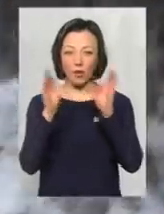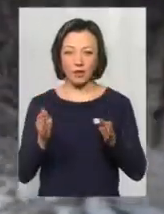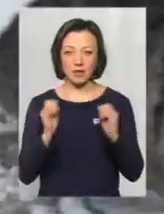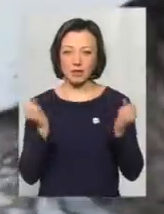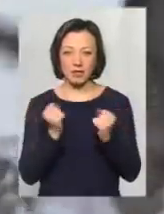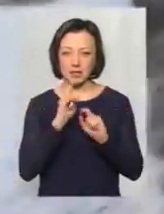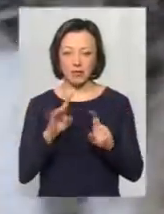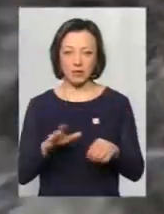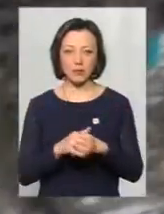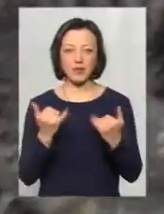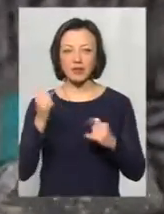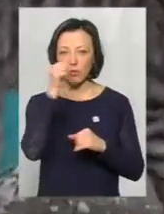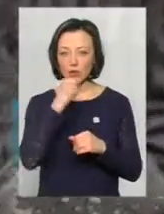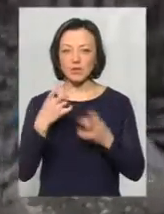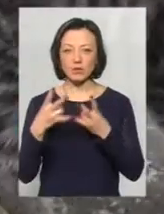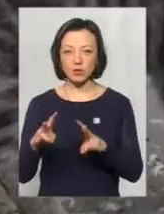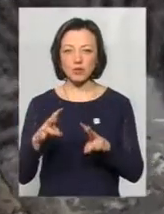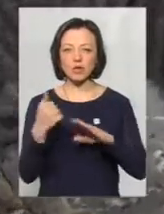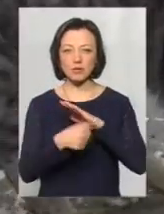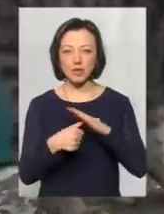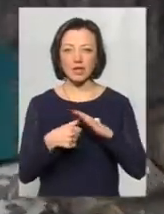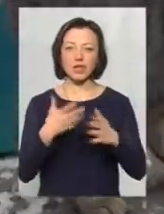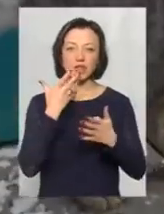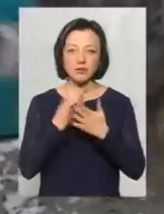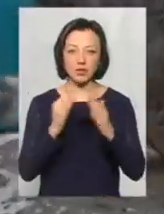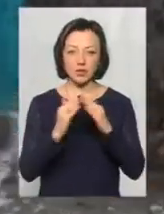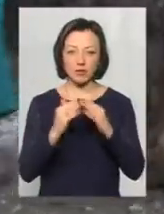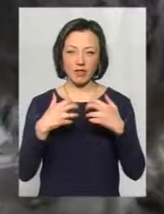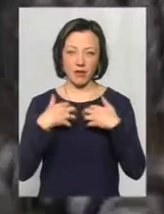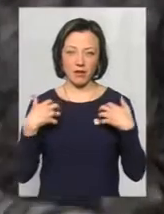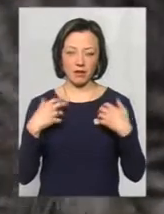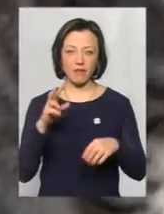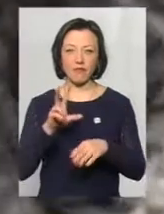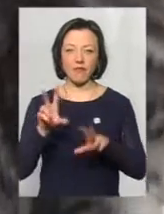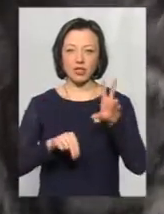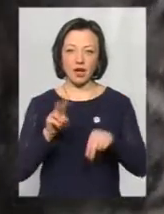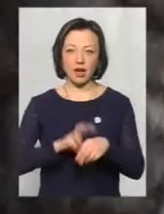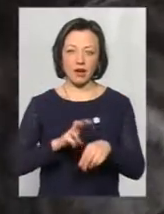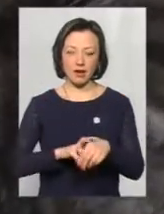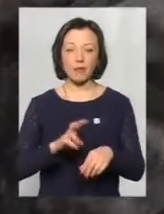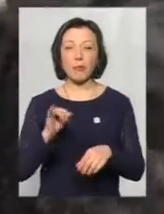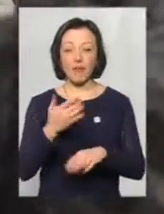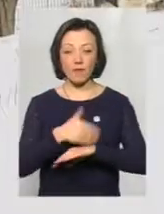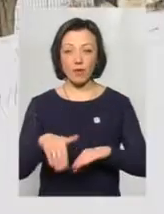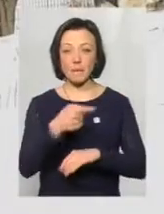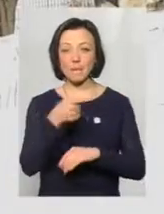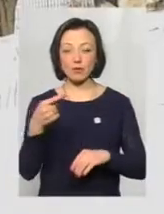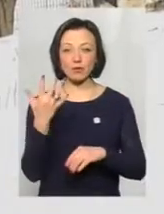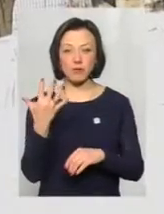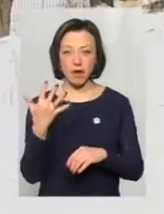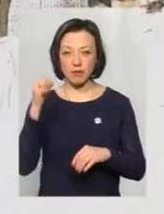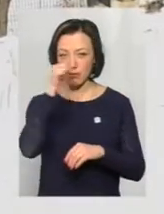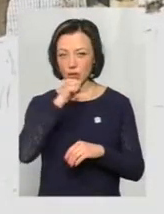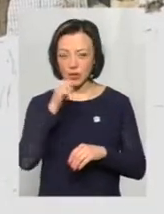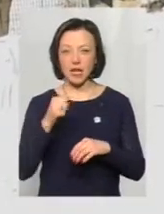Нинішні морози можуть нашкодити і безпритульним, і свійським тваринам, вважає ветеринар Кирило Чумаков. Якщо на дворі нижче 5 градусів